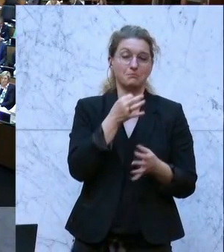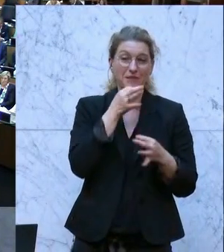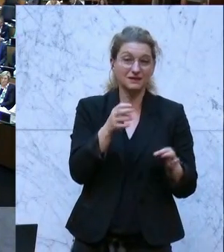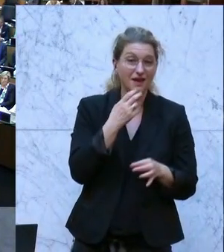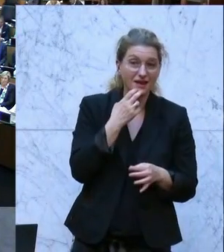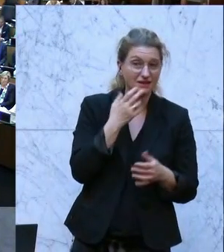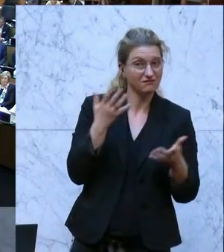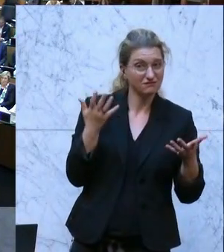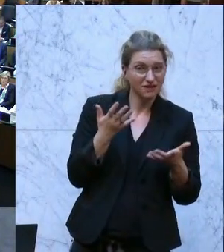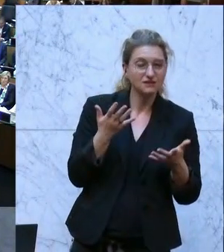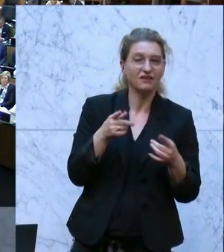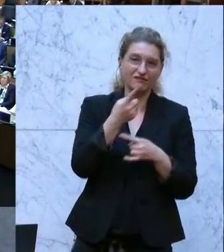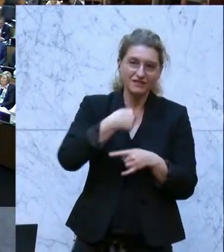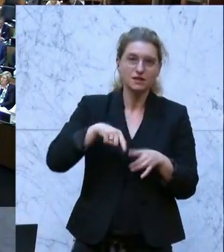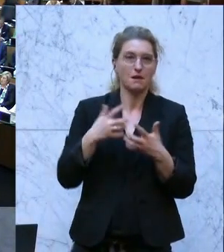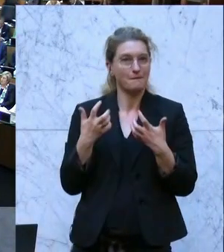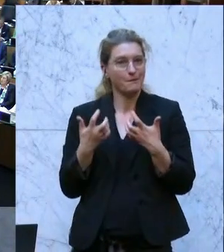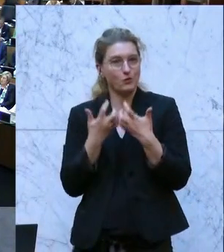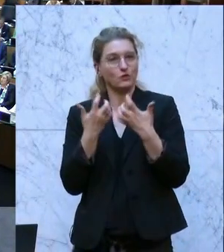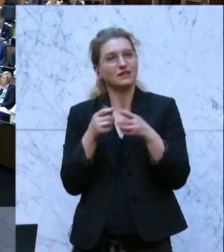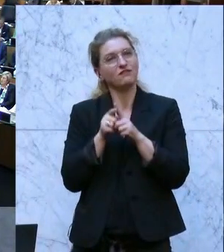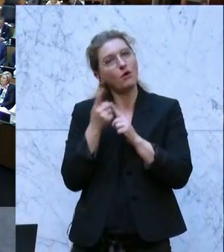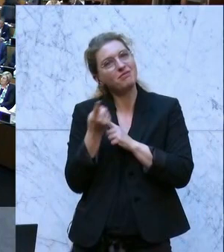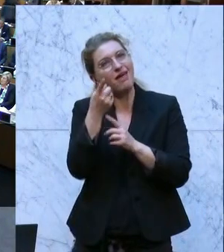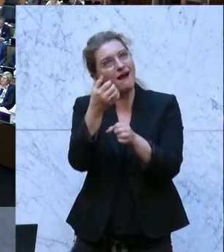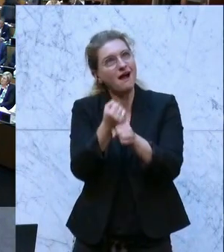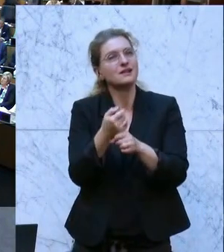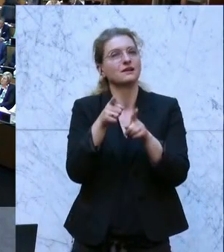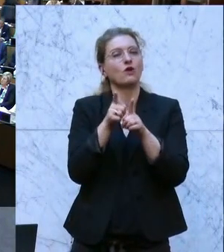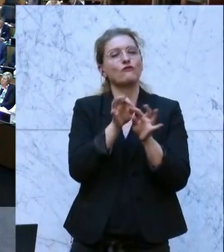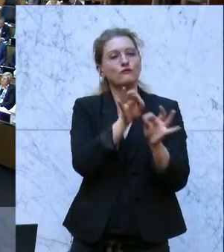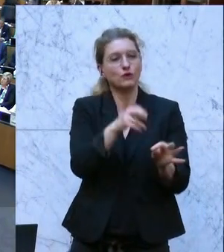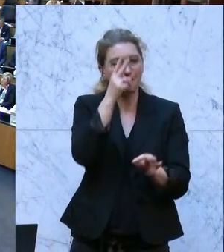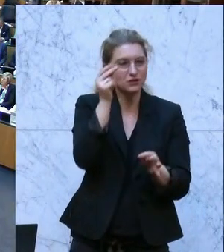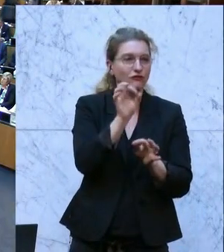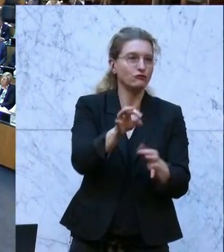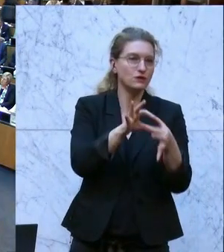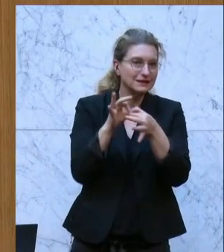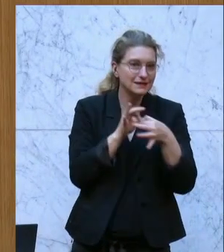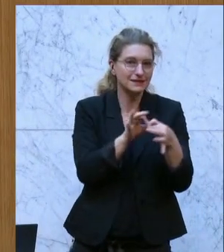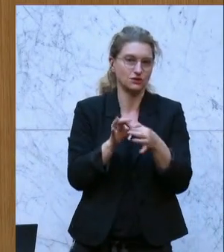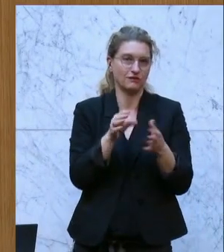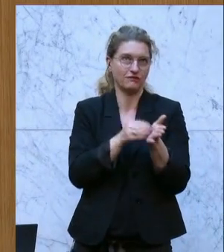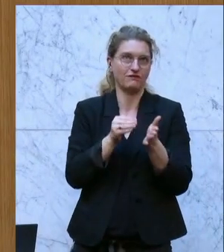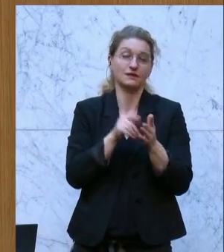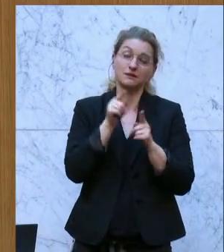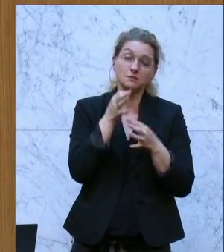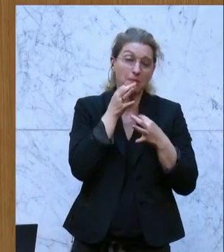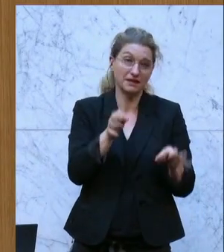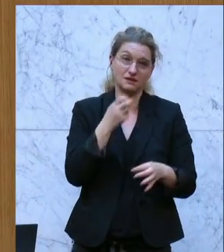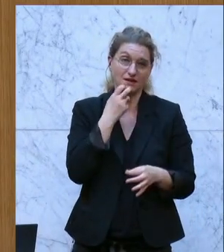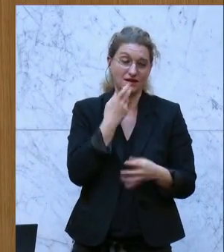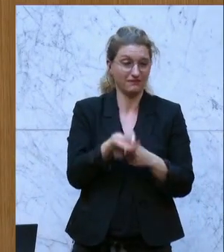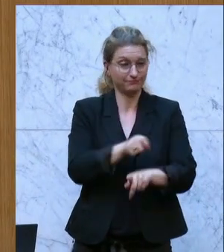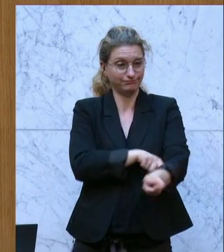jene, die wir produktiv und nachhaltig für die Menschen und die Gesellschaft einsetzen. Das ist doch immer die beste Energie.